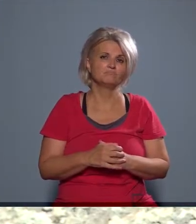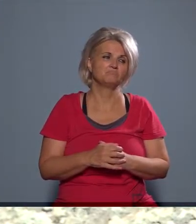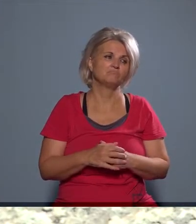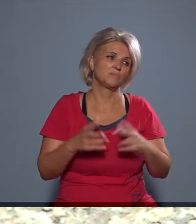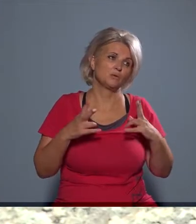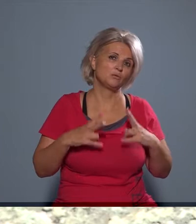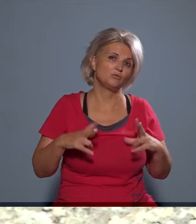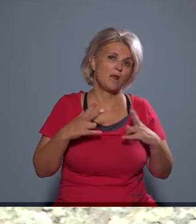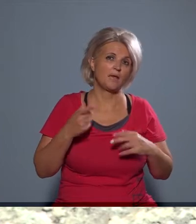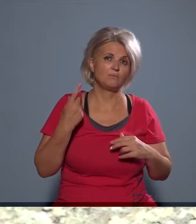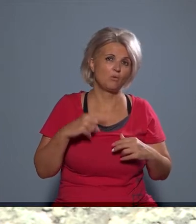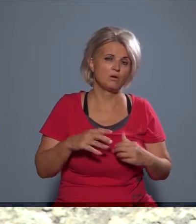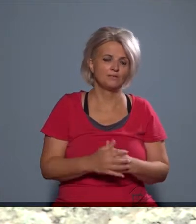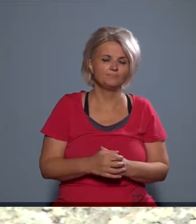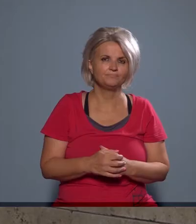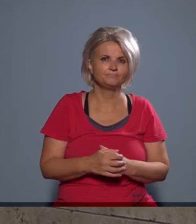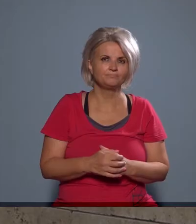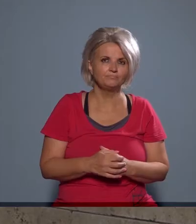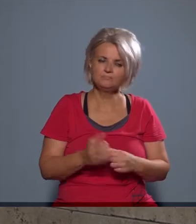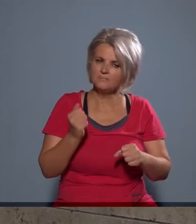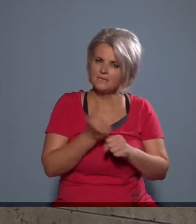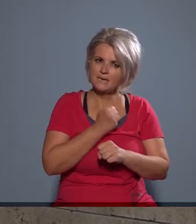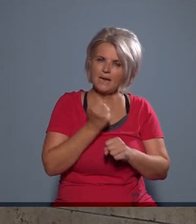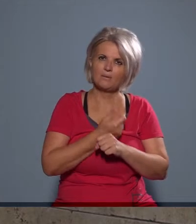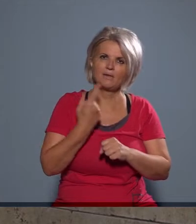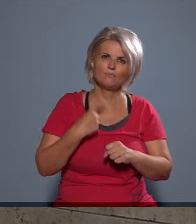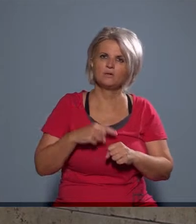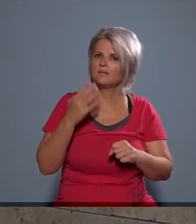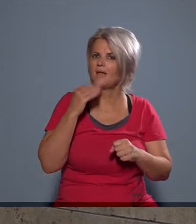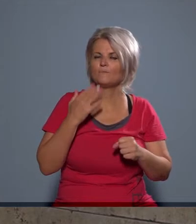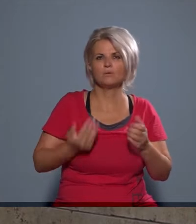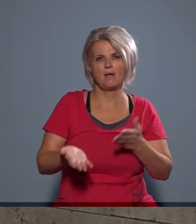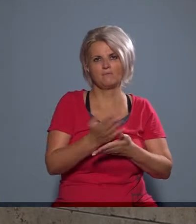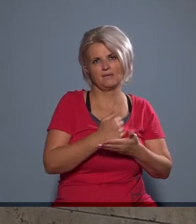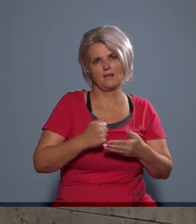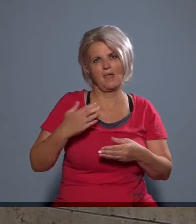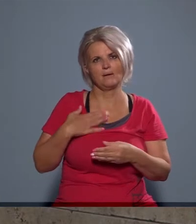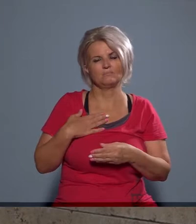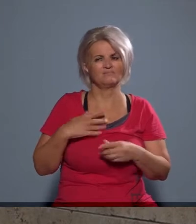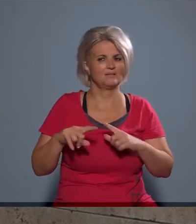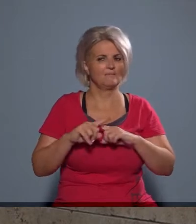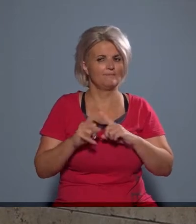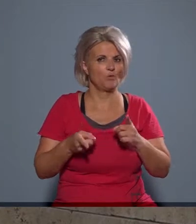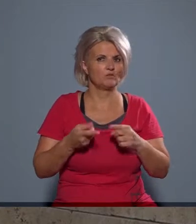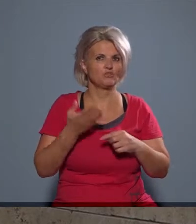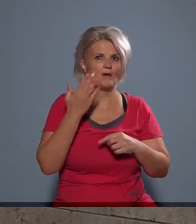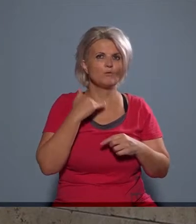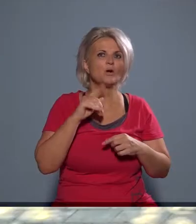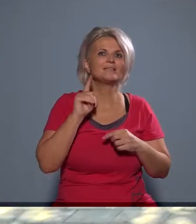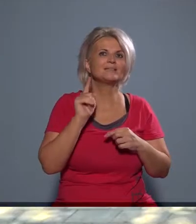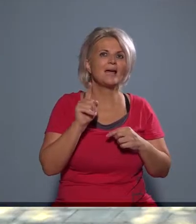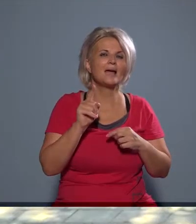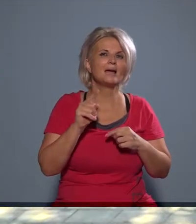vakáción voltam, de azért az egy eléggé húzós dolog volt, mert semmilyen bevételem nem volt, tehát hogy ilyen fura volt,